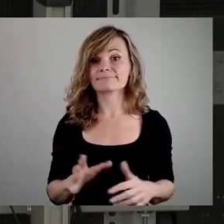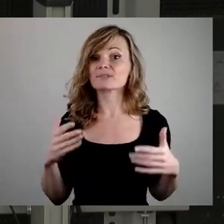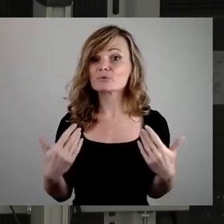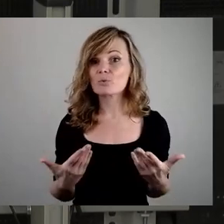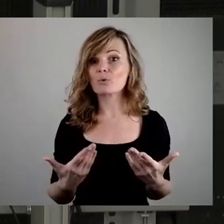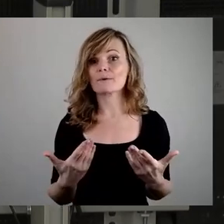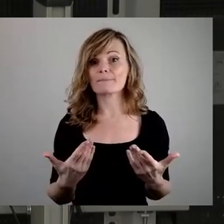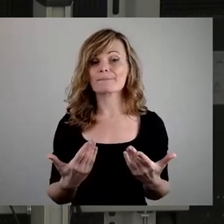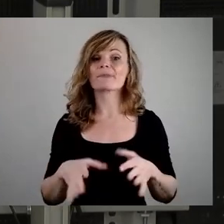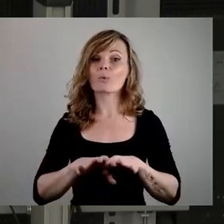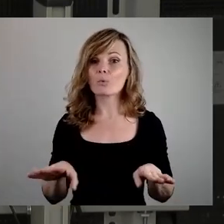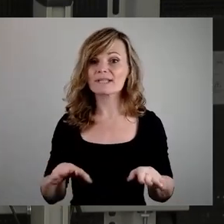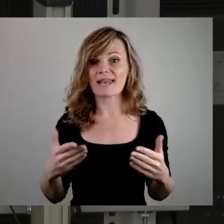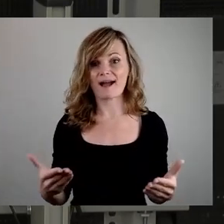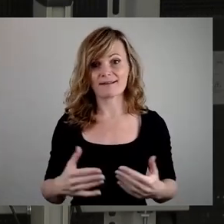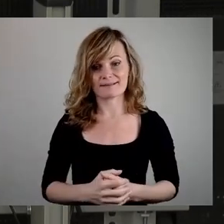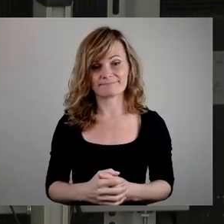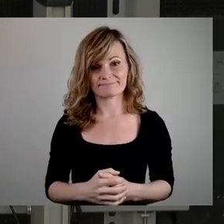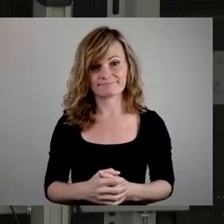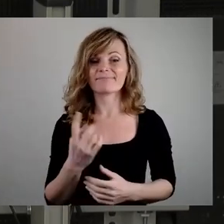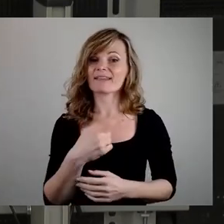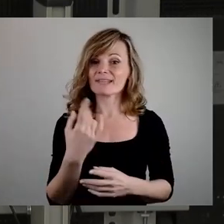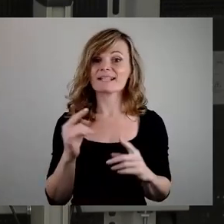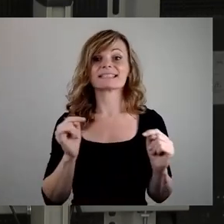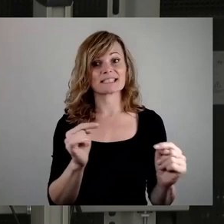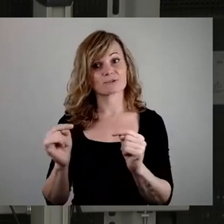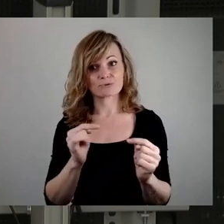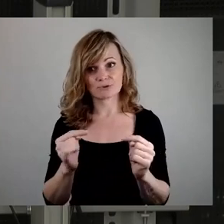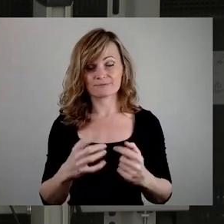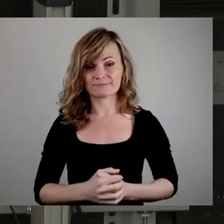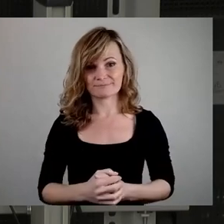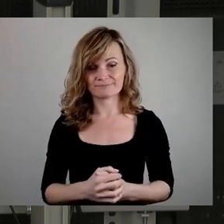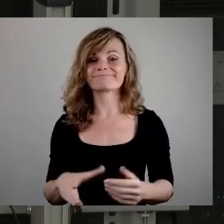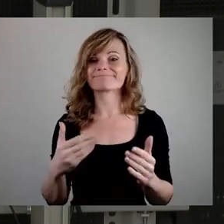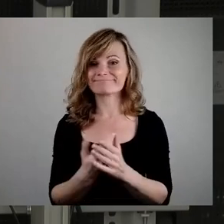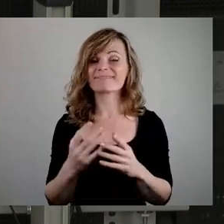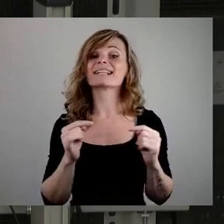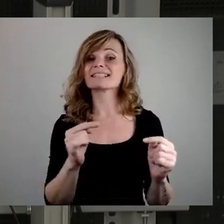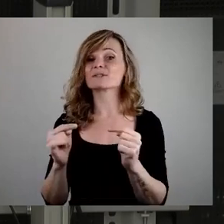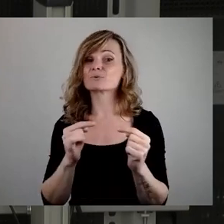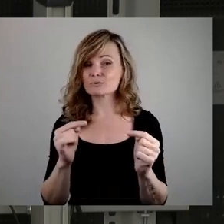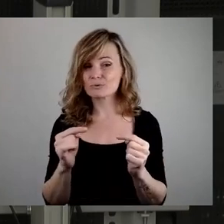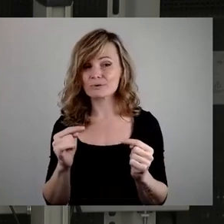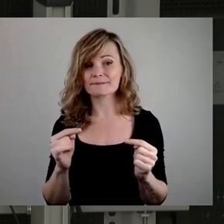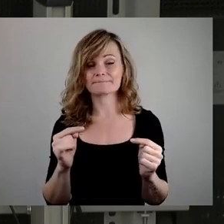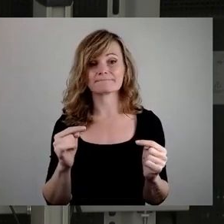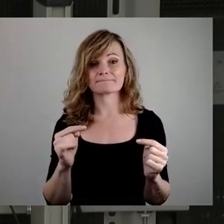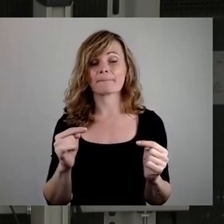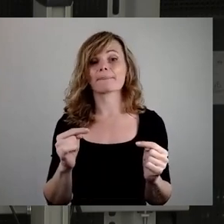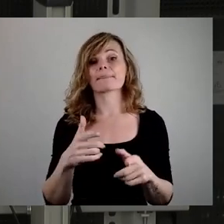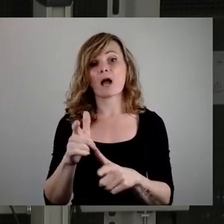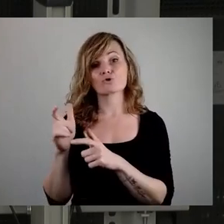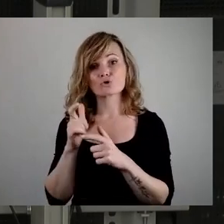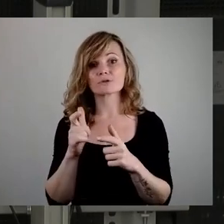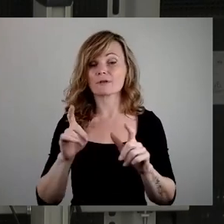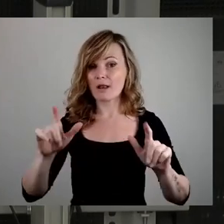Grundlage, auf der wir diskutieren werden. Und diese Diskussion wird jetzt in den Ausschüssen stattfinden. Und